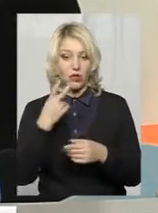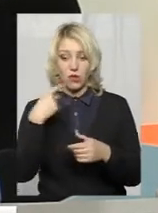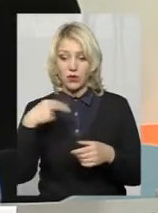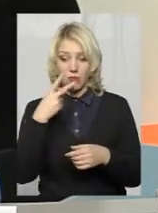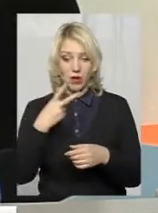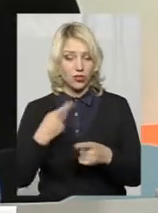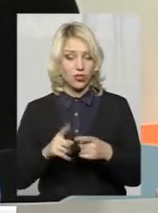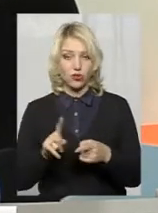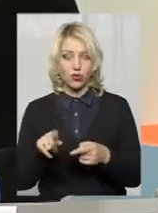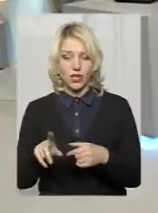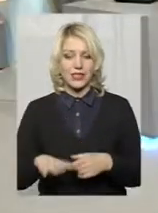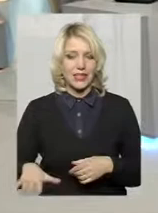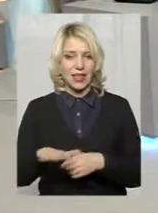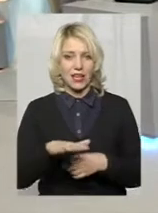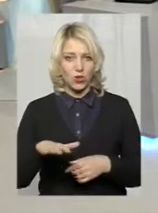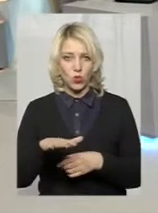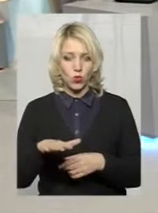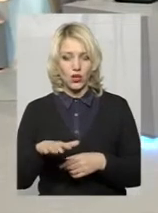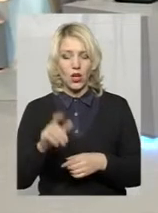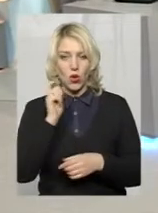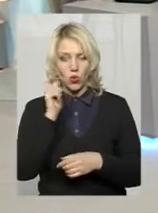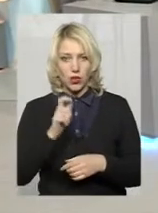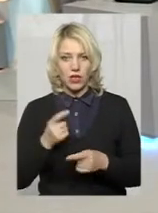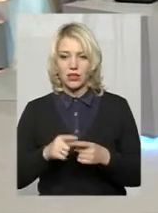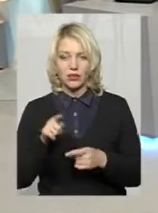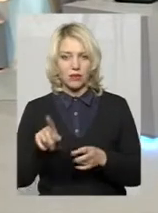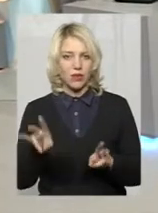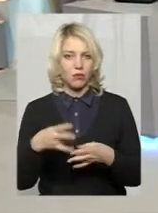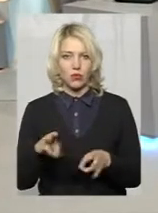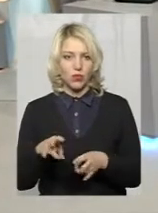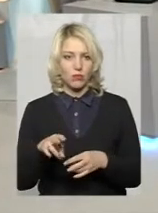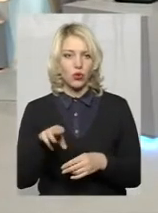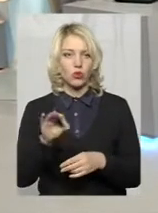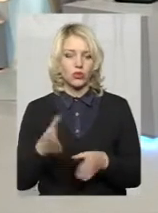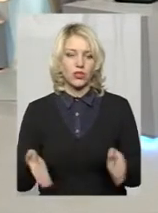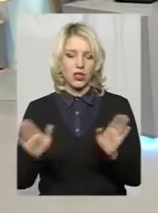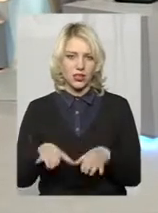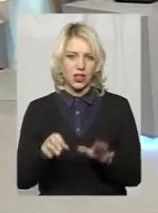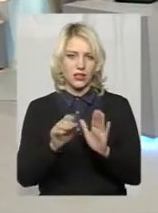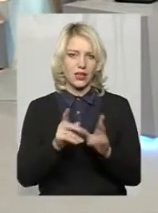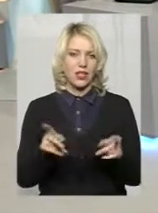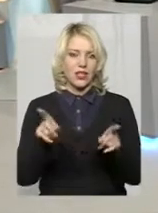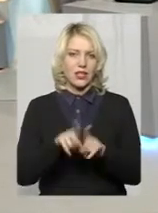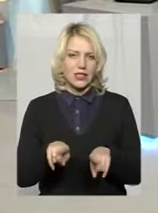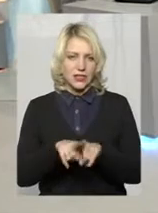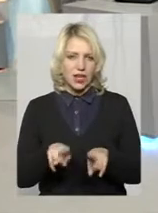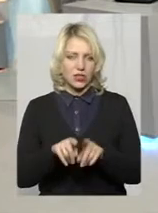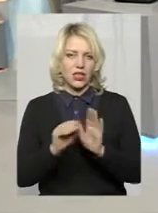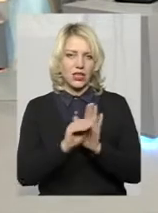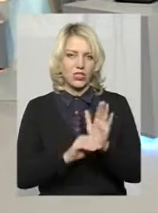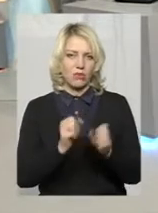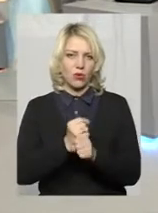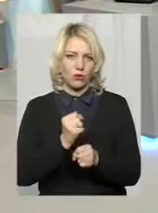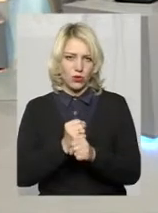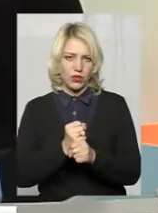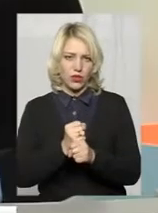навіть що буде прийняти військовий стан на всій країні, а там не потрібно, то залишається штатний режим роботи поточних облдержадміністрацій і